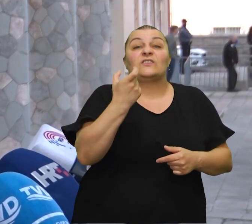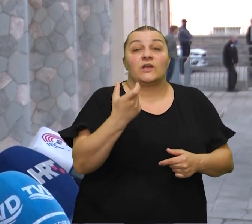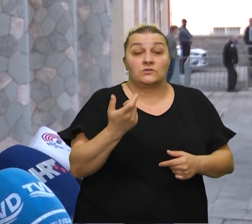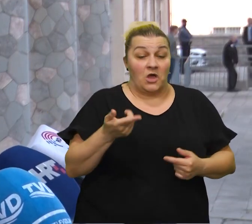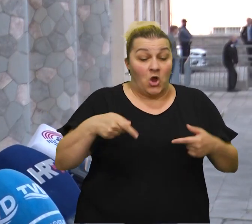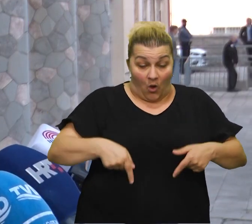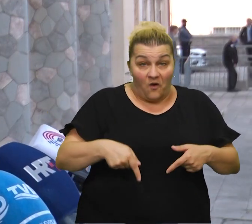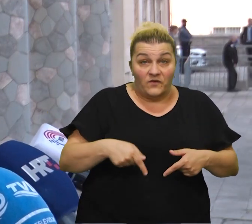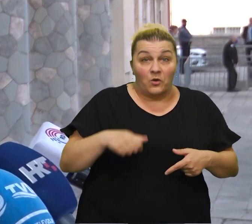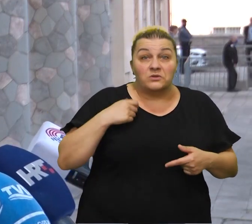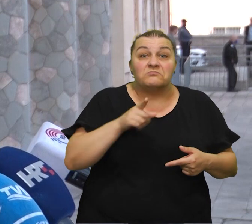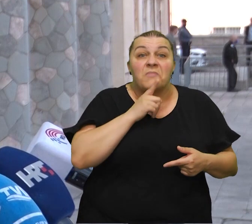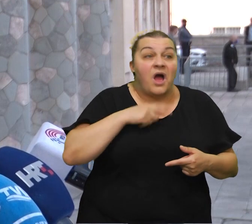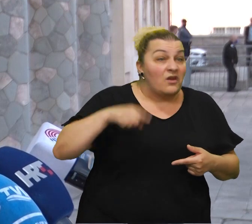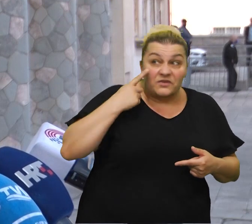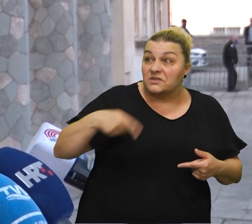ljudi. Šta je za 15 dana?